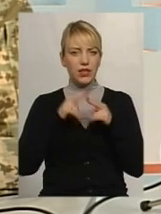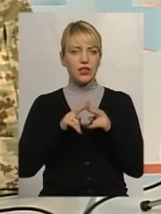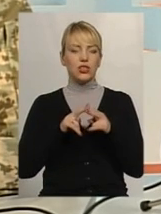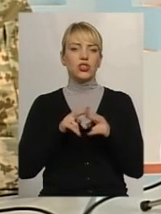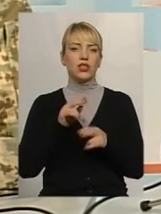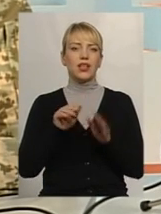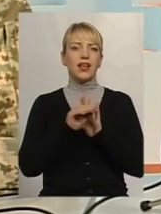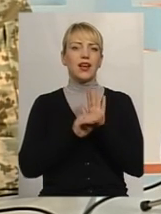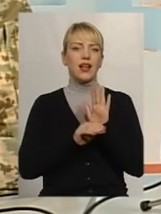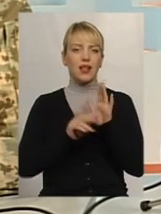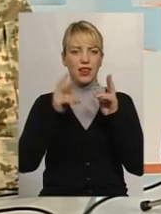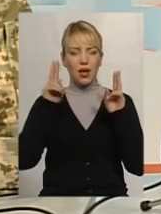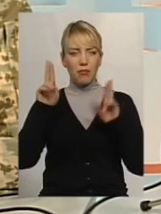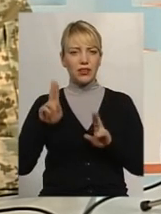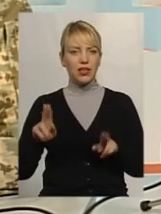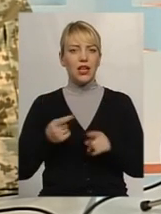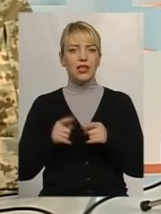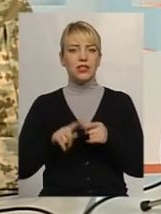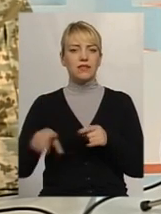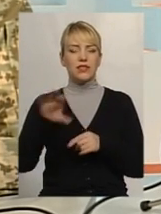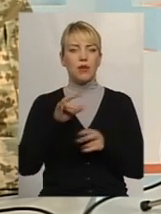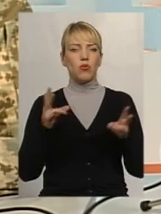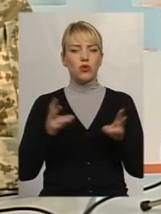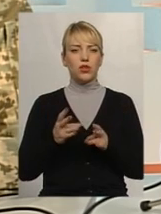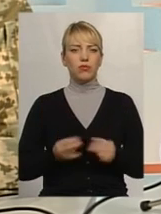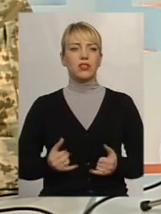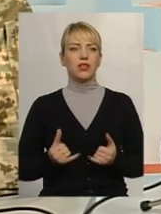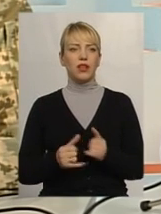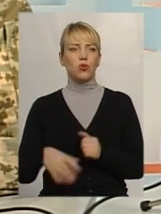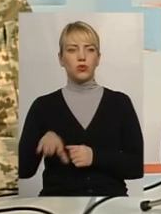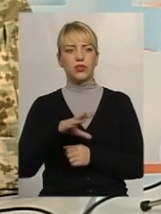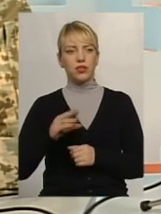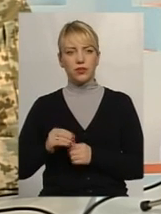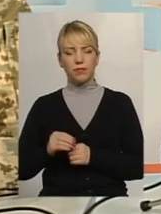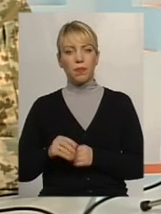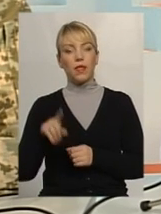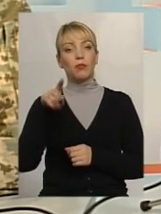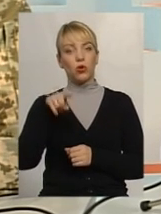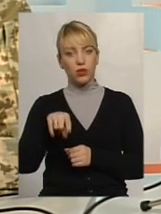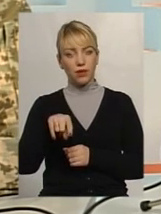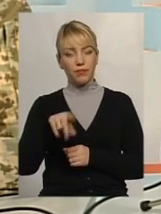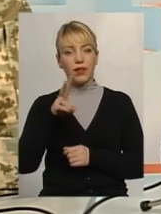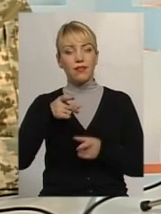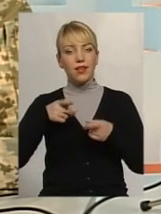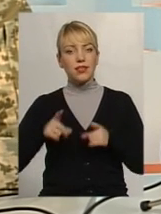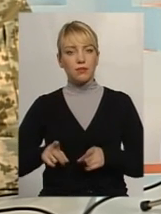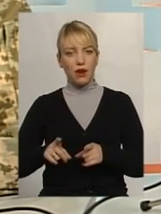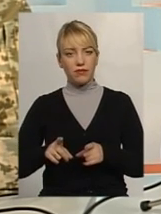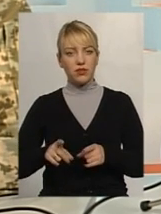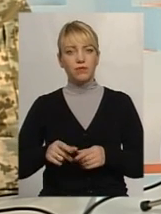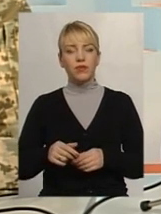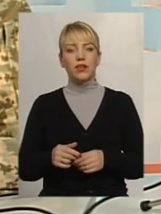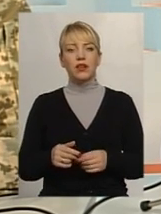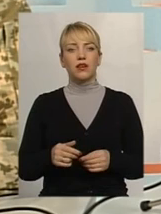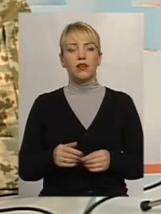власне, ці стандарти, вони потрібні для всіх. Проте, насправді, якщо ми